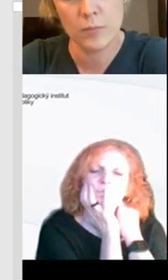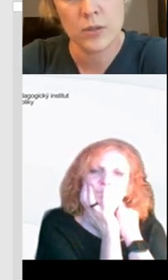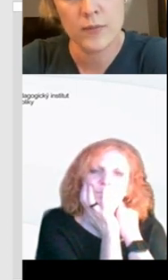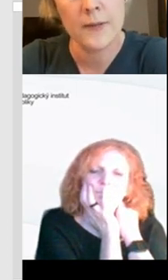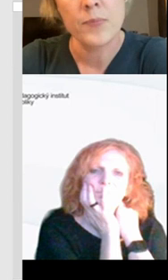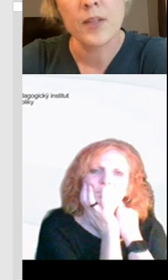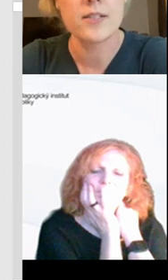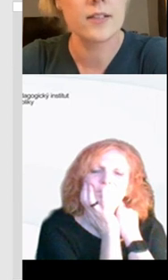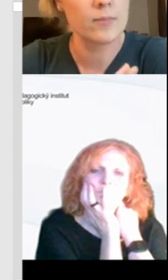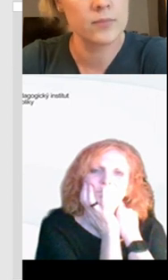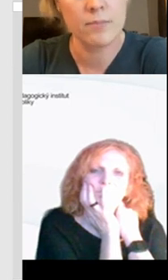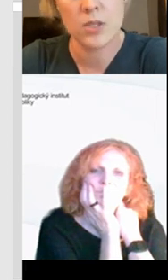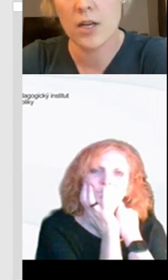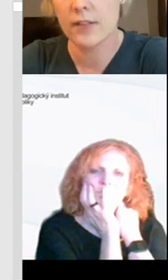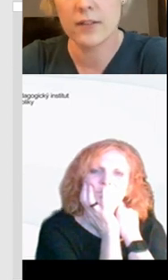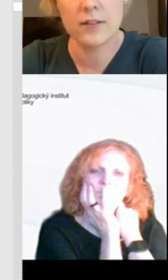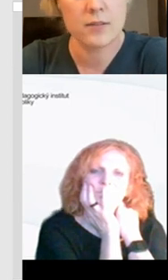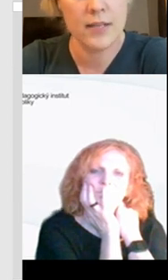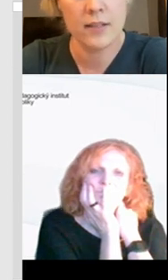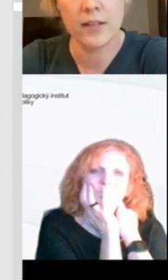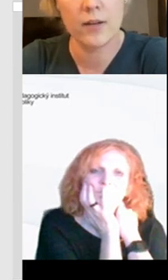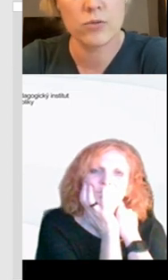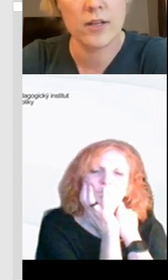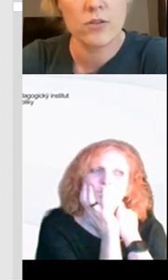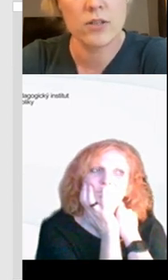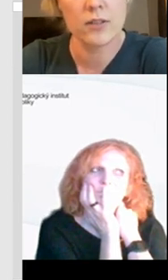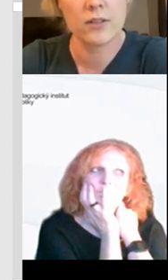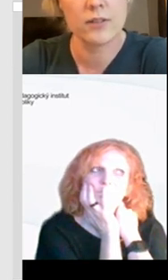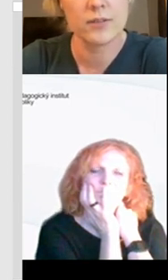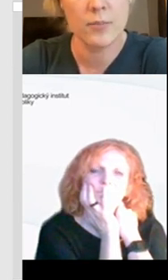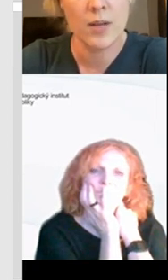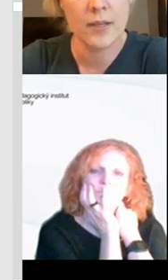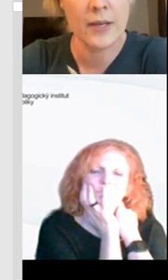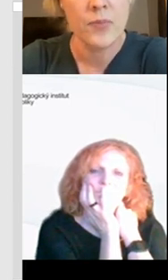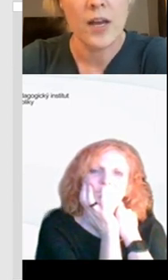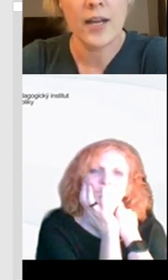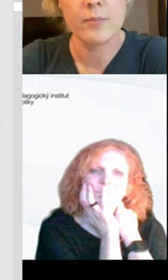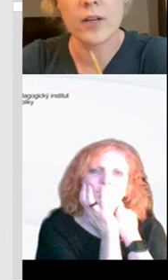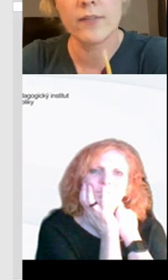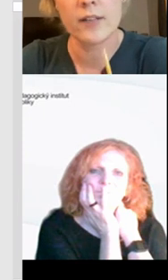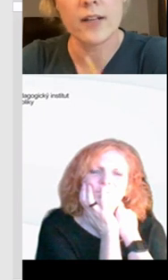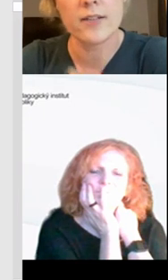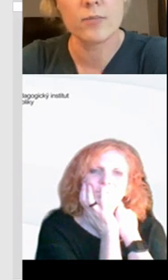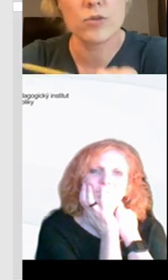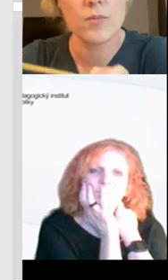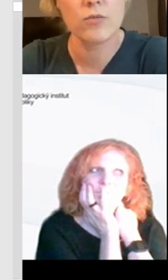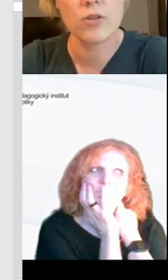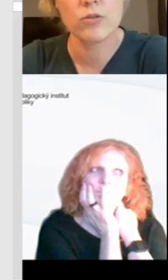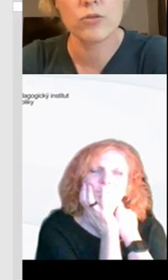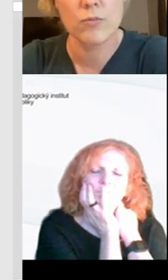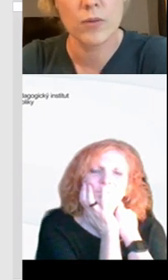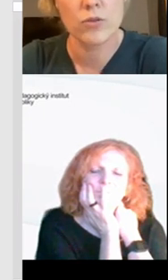se k tomu dopisovat, dají se tam přidávat smileyky a různé další samolepky, anebo kanva, která